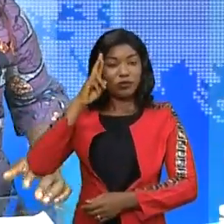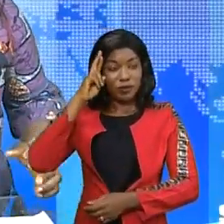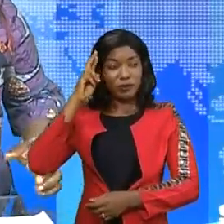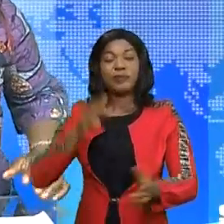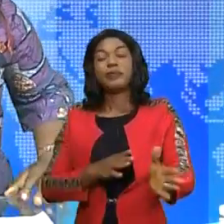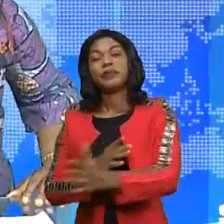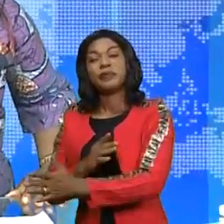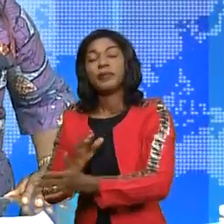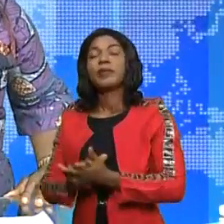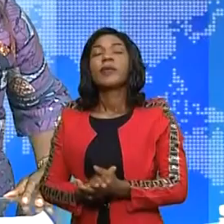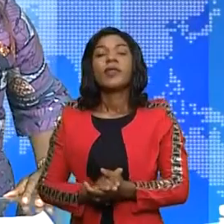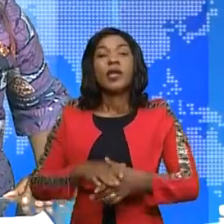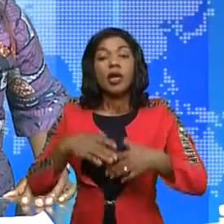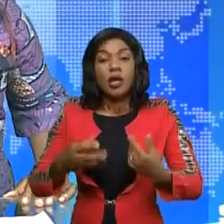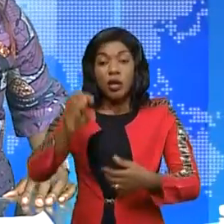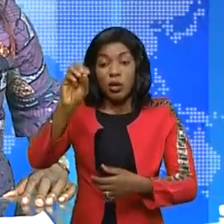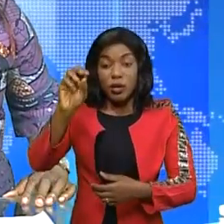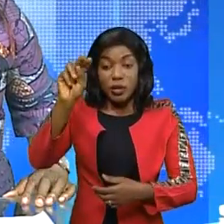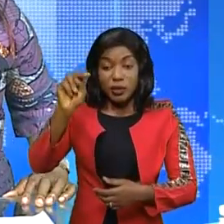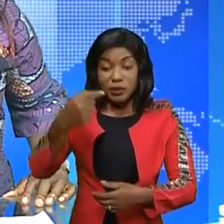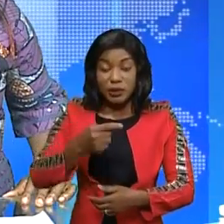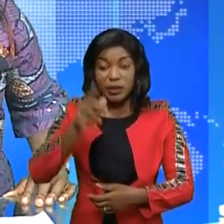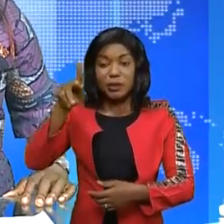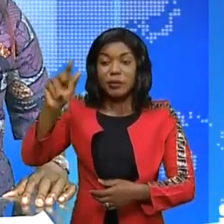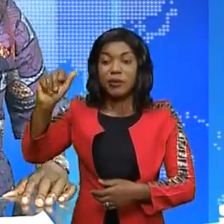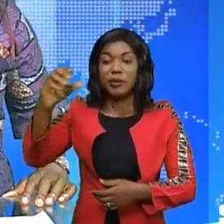Et puis l'ONG PAC Congo comptent lutter contre l'esclavage moderne.